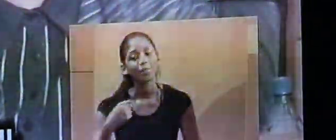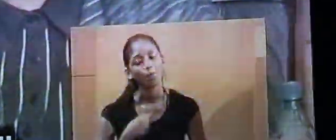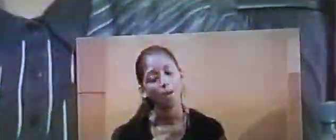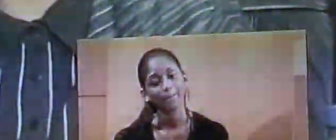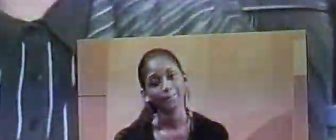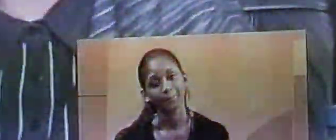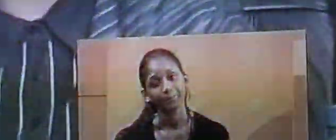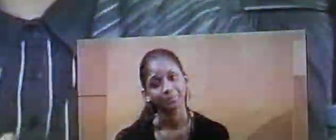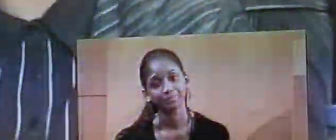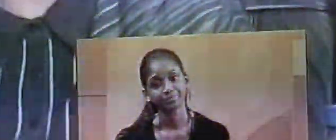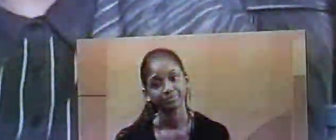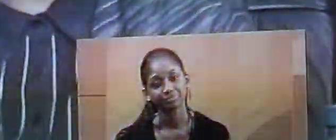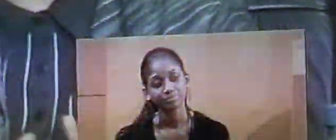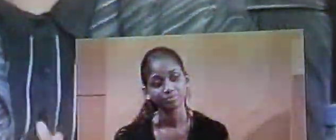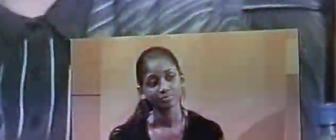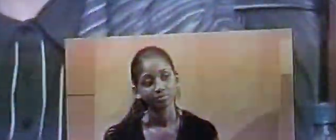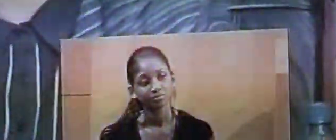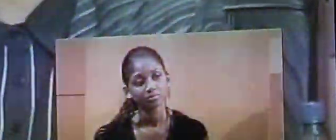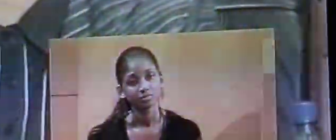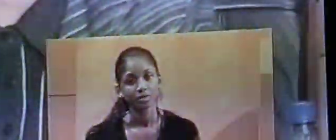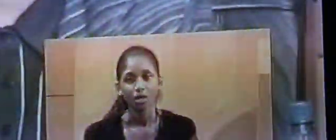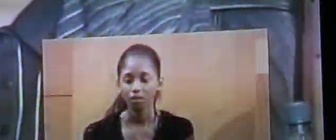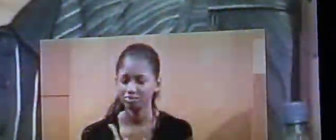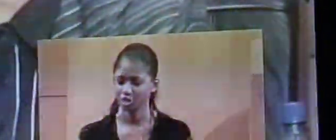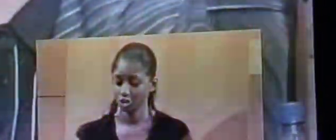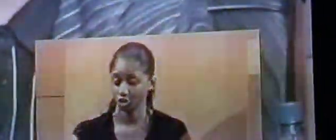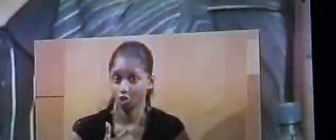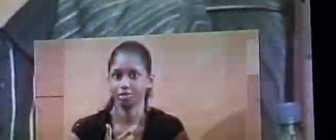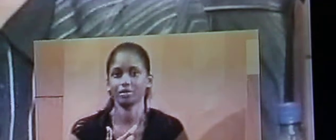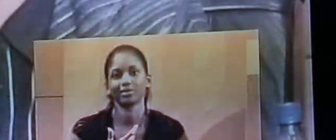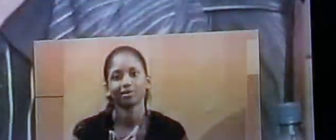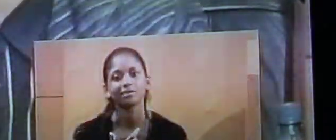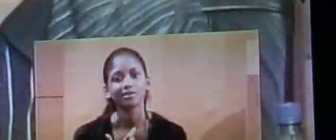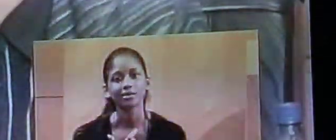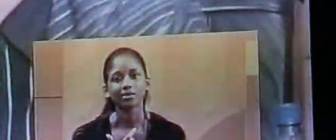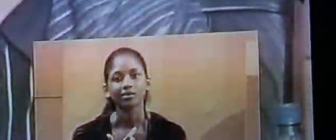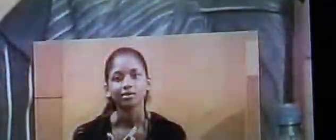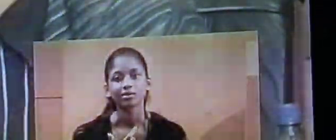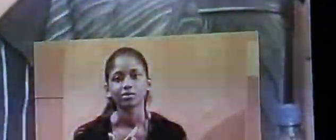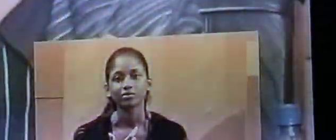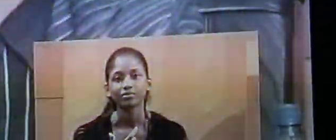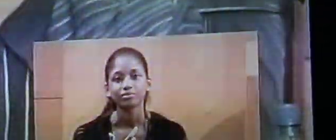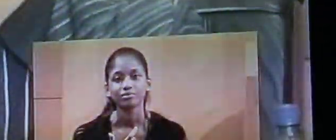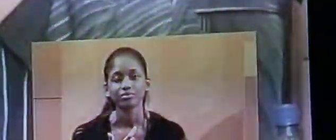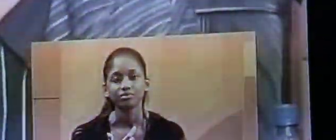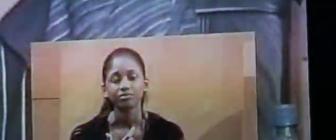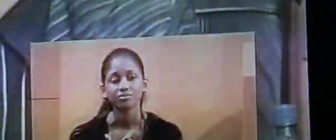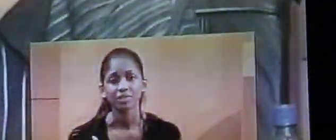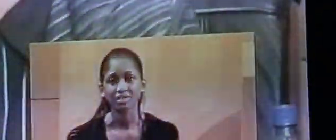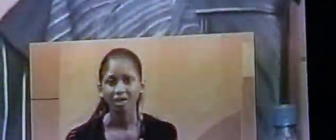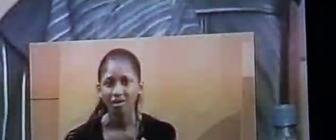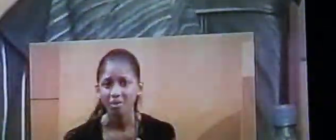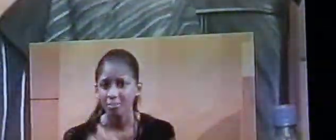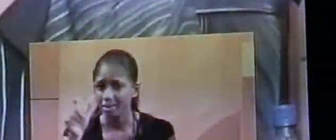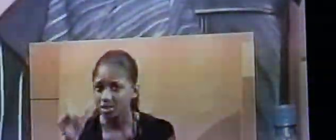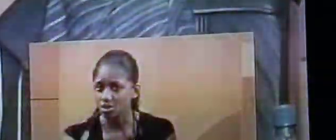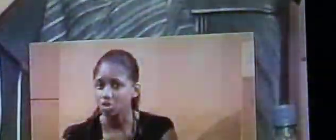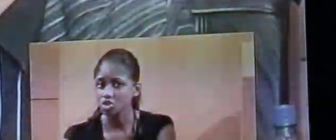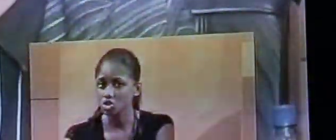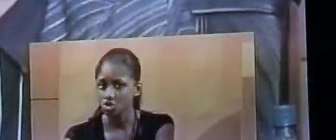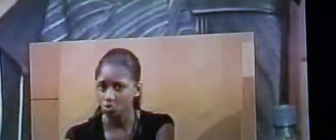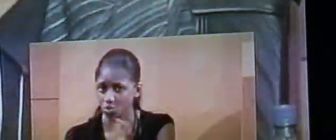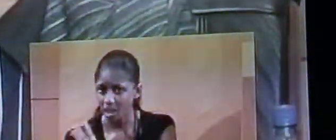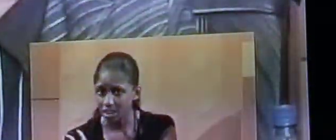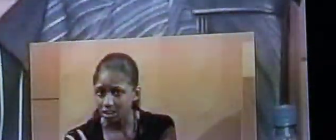vraiment sous le choc lorsque le journaliste qui